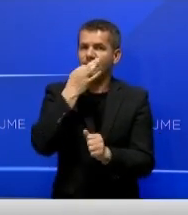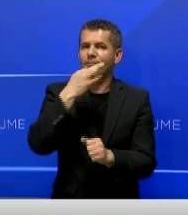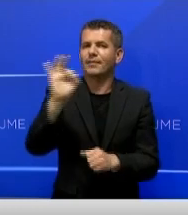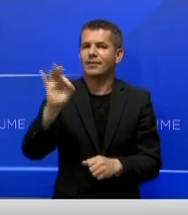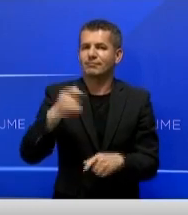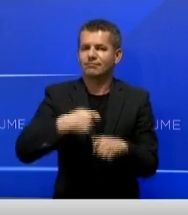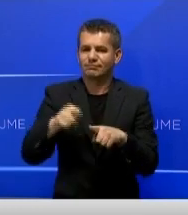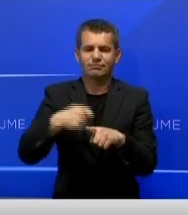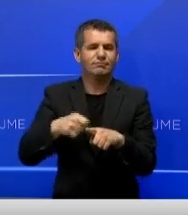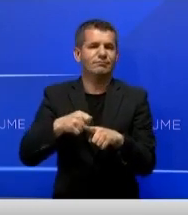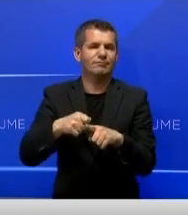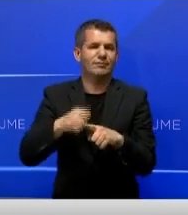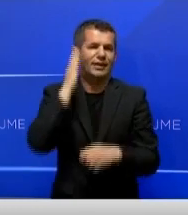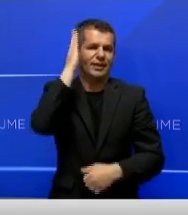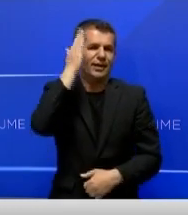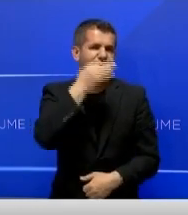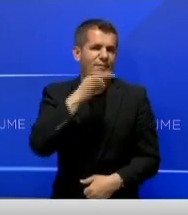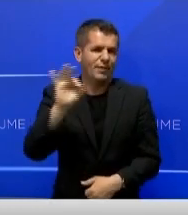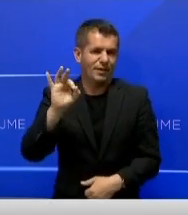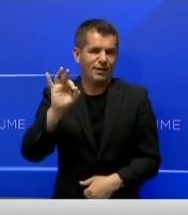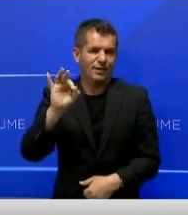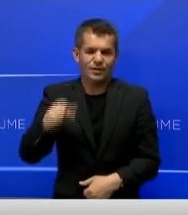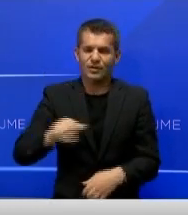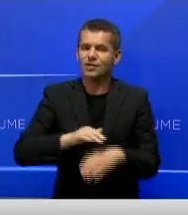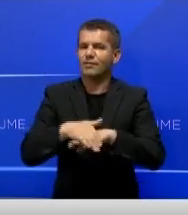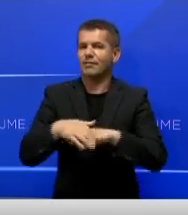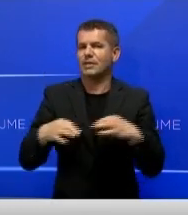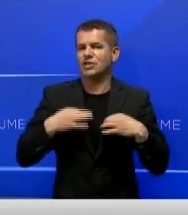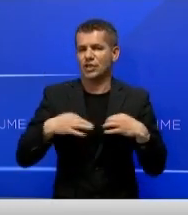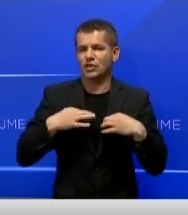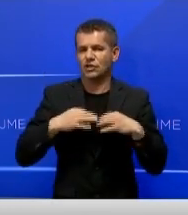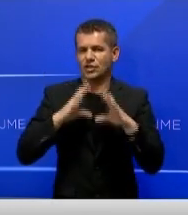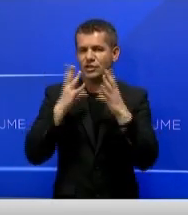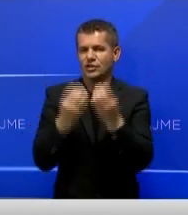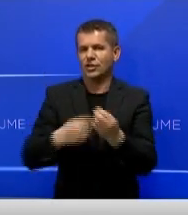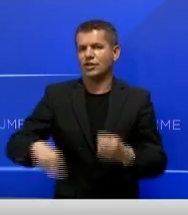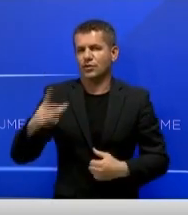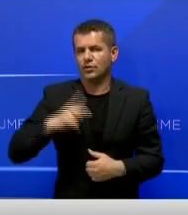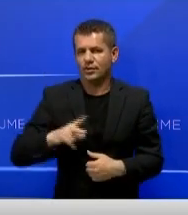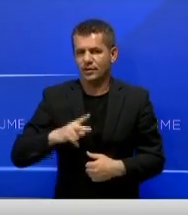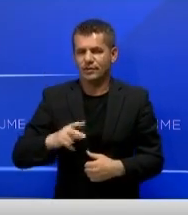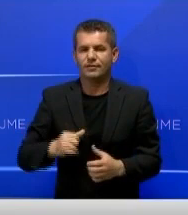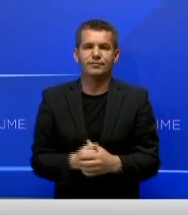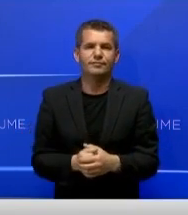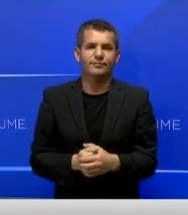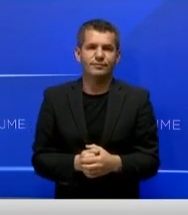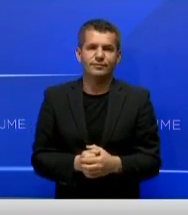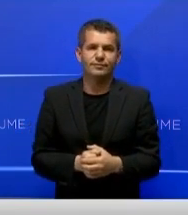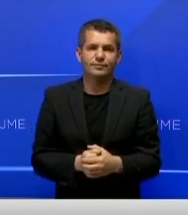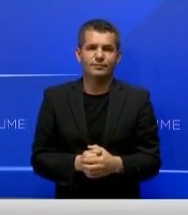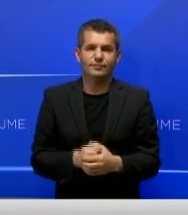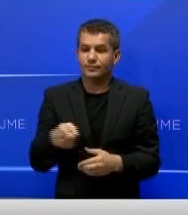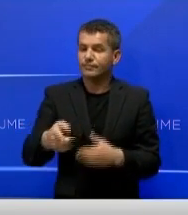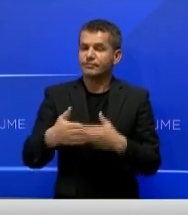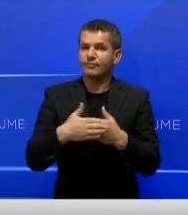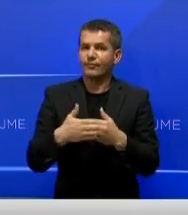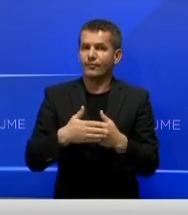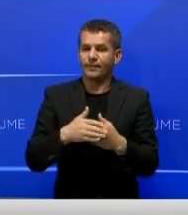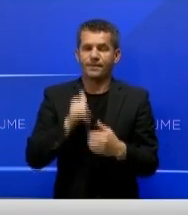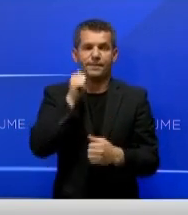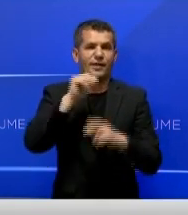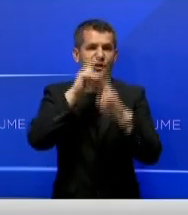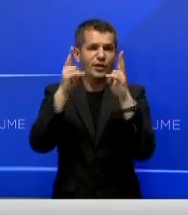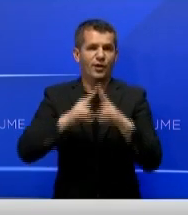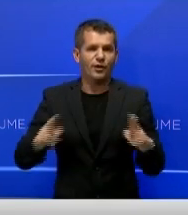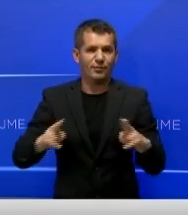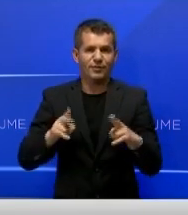mira që të avancojme dhe më tutje shërbimet shëndetsore për qëtëtare ta. Në praktë ditës ndërkomtare